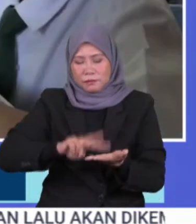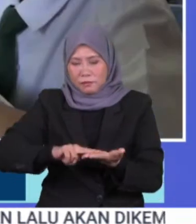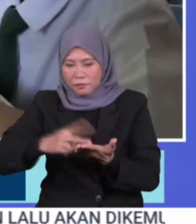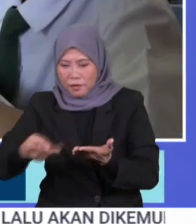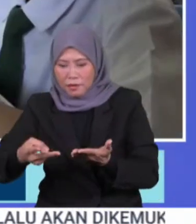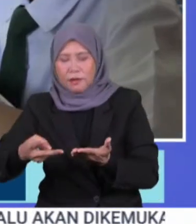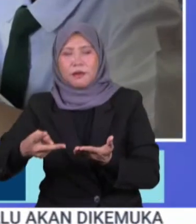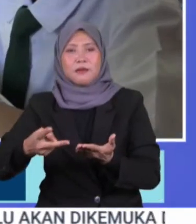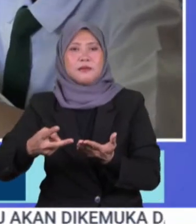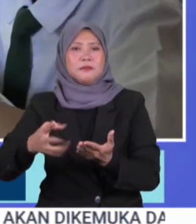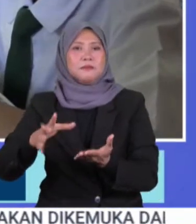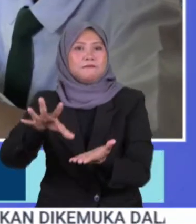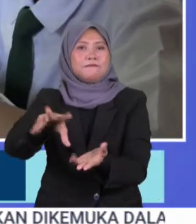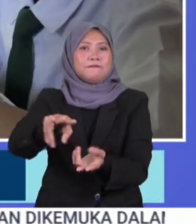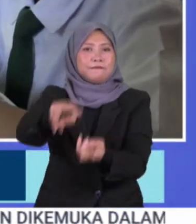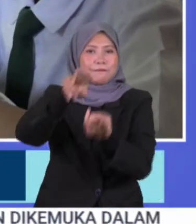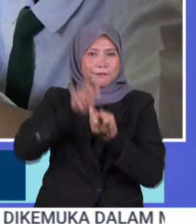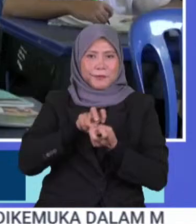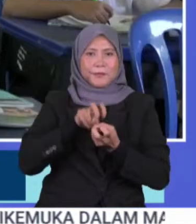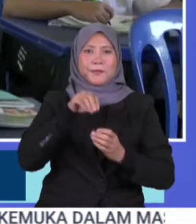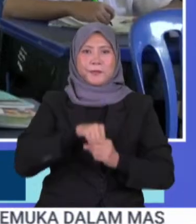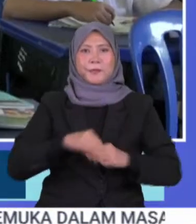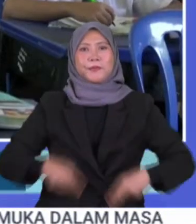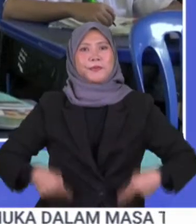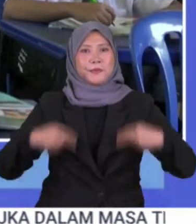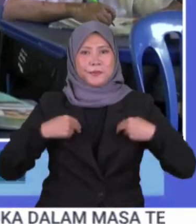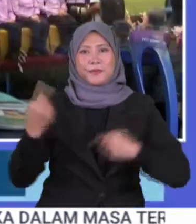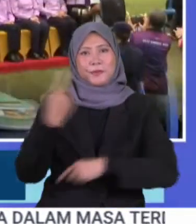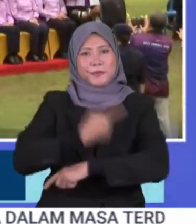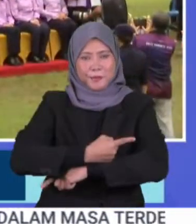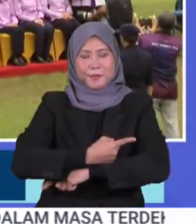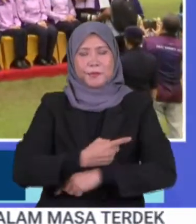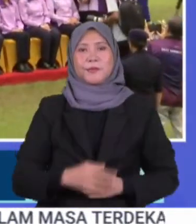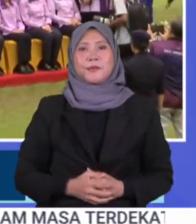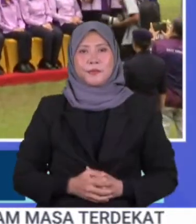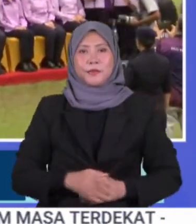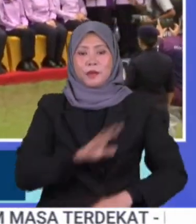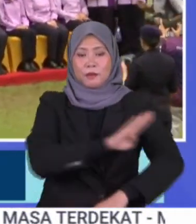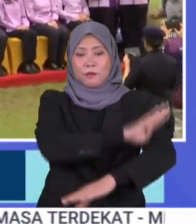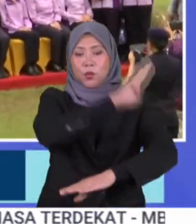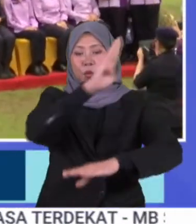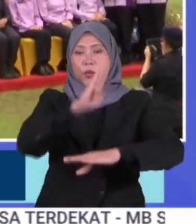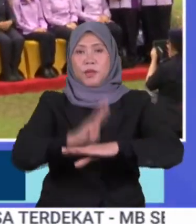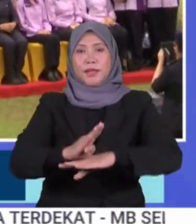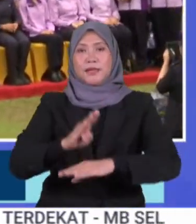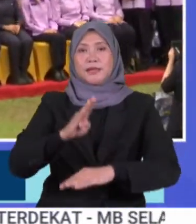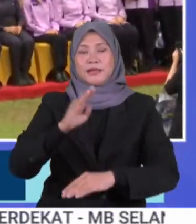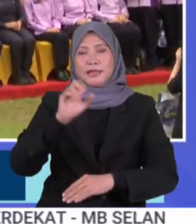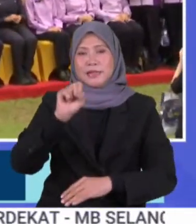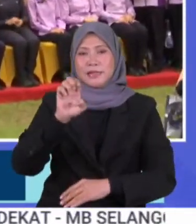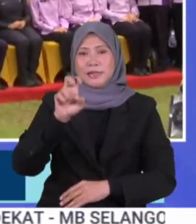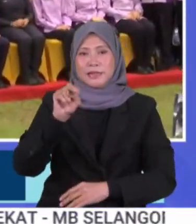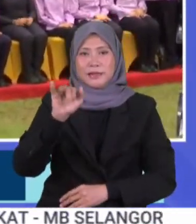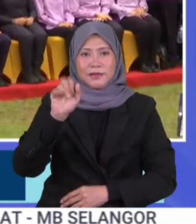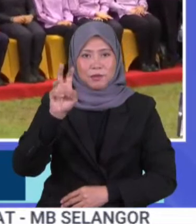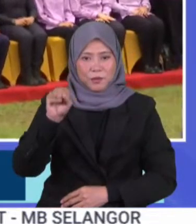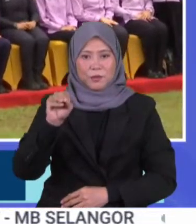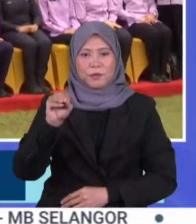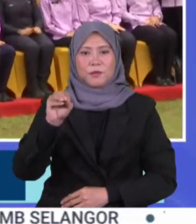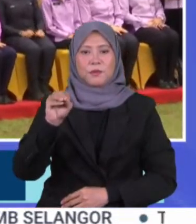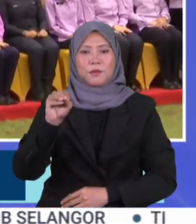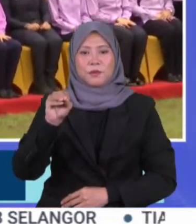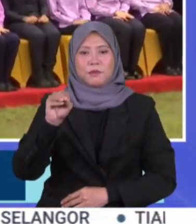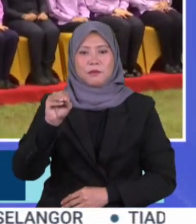dalam kehidupan seharian Taman Bukit Senyum Lenggung dipilih Taman Angkat Amanita ke